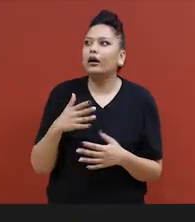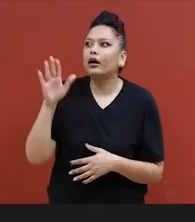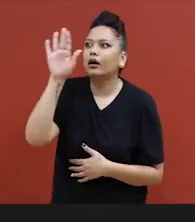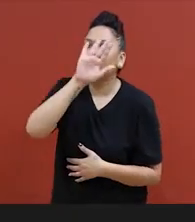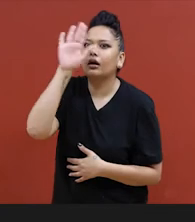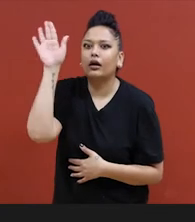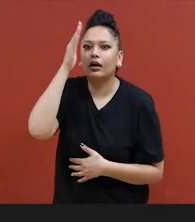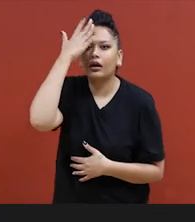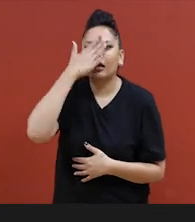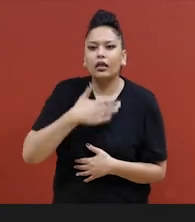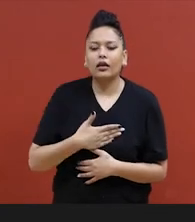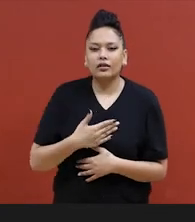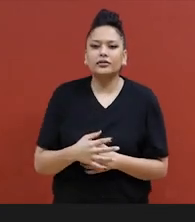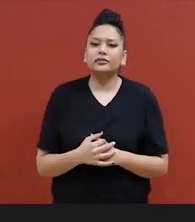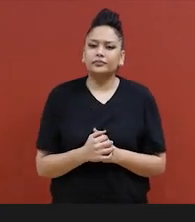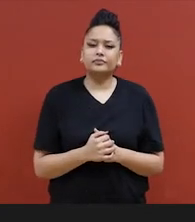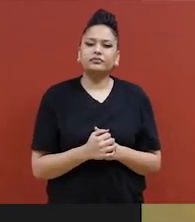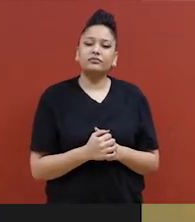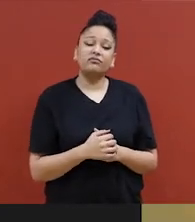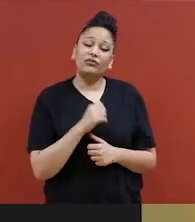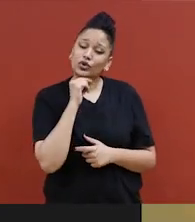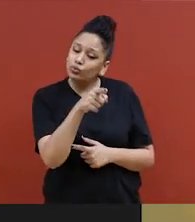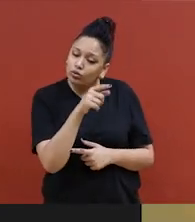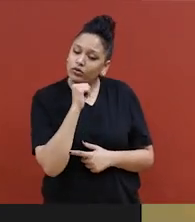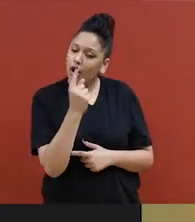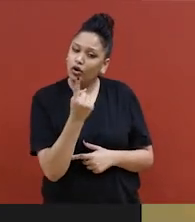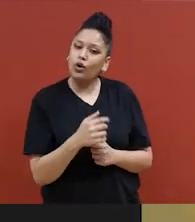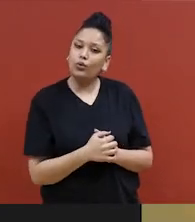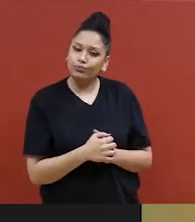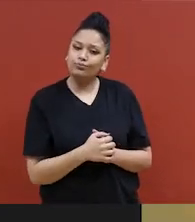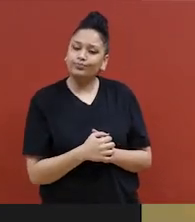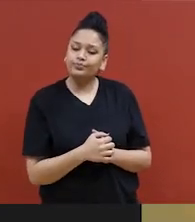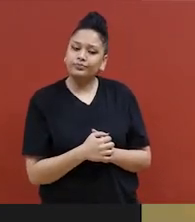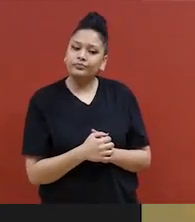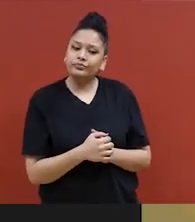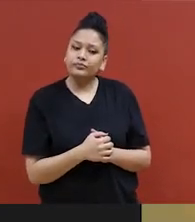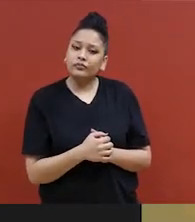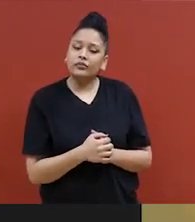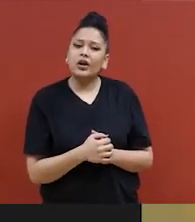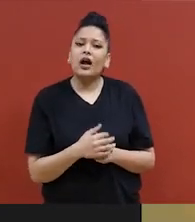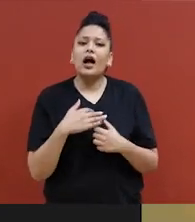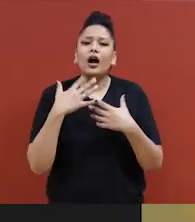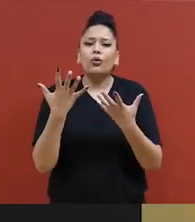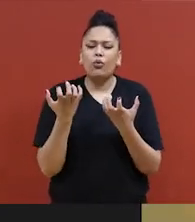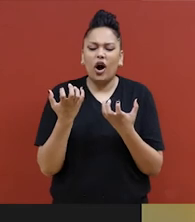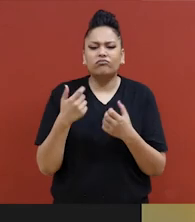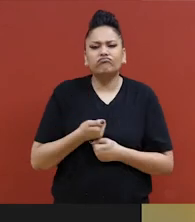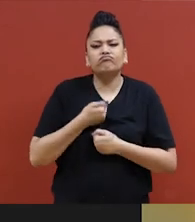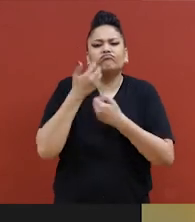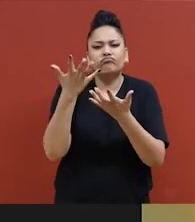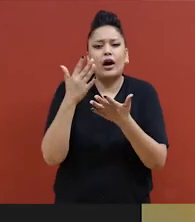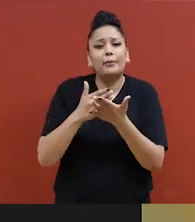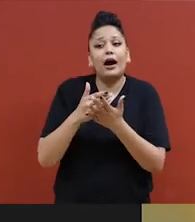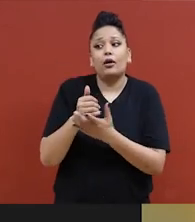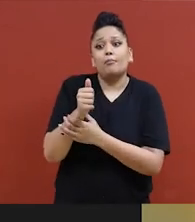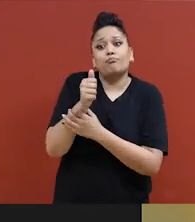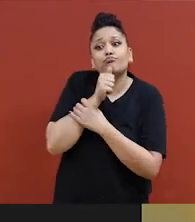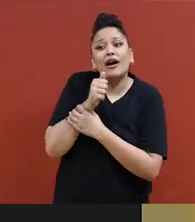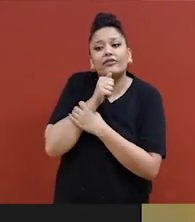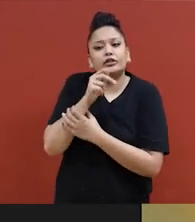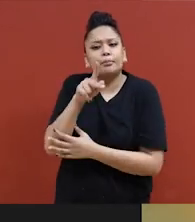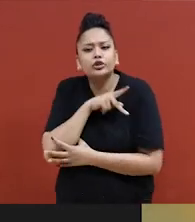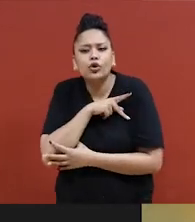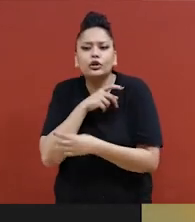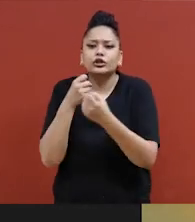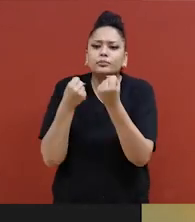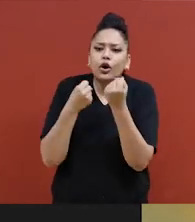Tu n'es pas seule. Et une autre chose que je veux soulever au sujet de la vie privée et des travailleurs sociaux, c'est le